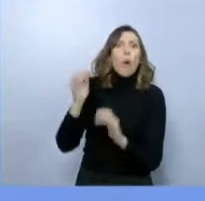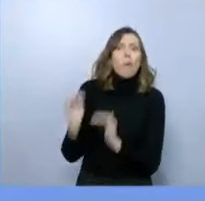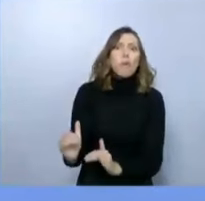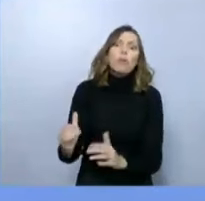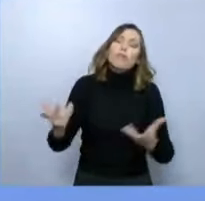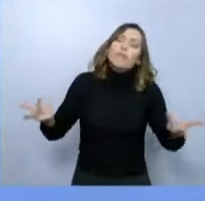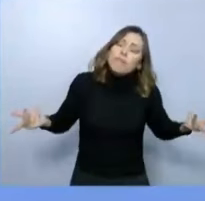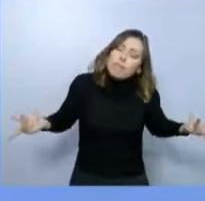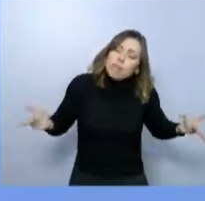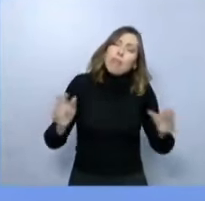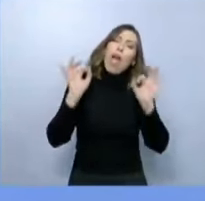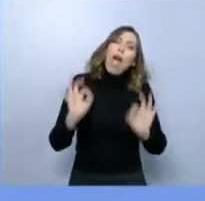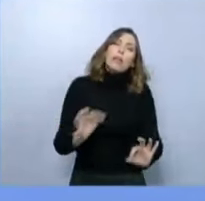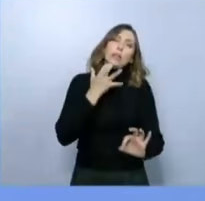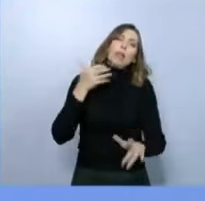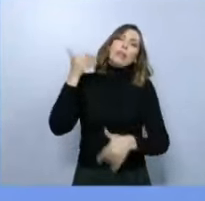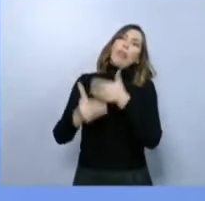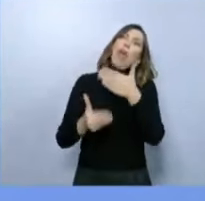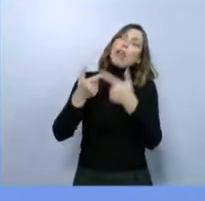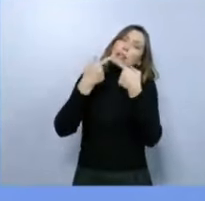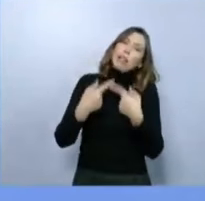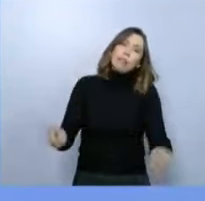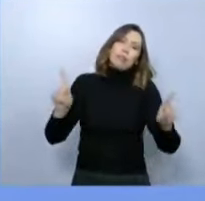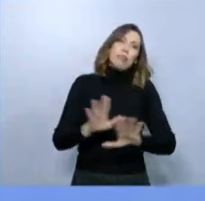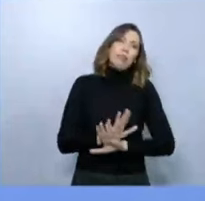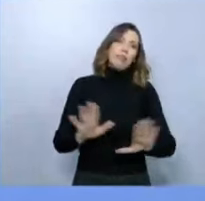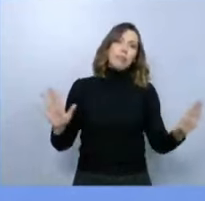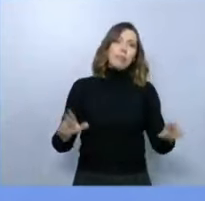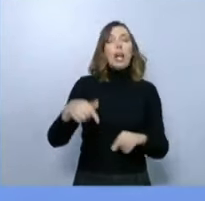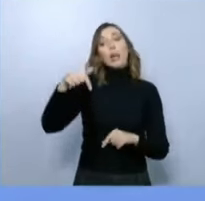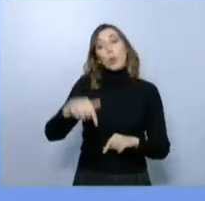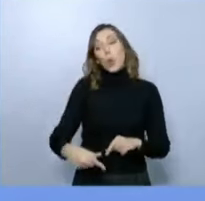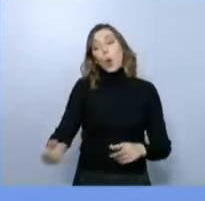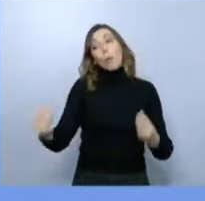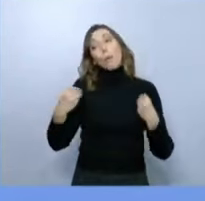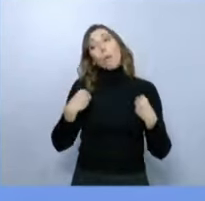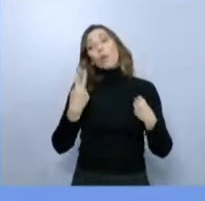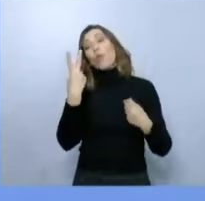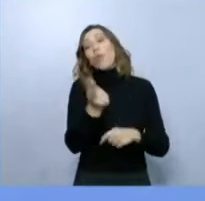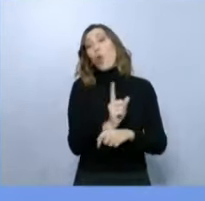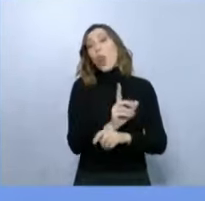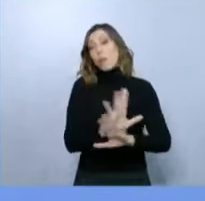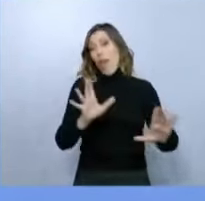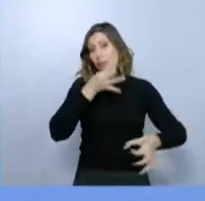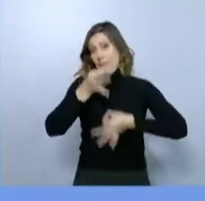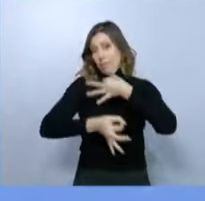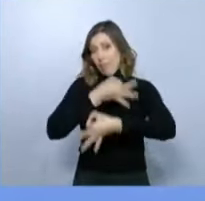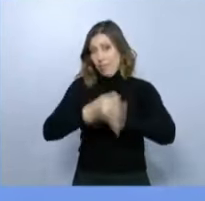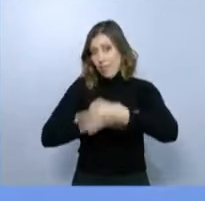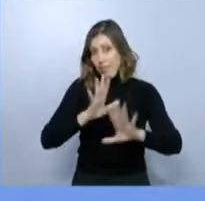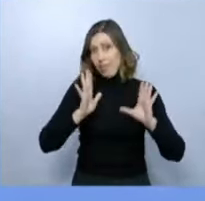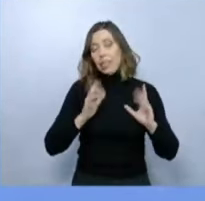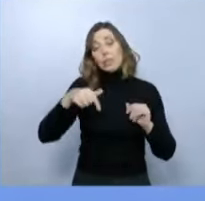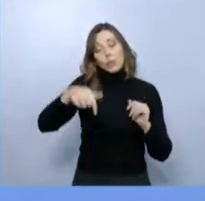Σήμερα, βράτω την ευκαιρία αυτών των δύο λεπτών που δίνεται για το χαιρετισμό, για να δώσουμε ως Λαϊκής Εσπήρως μια